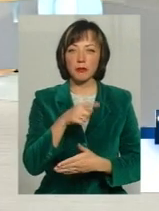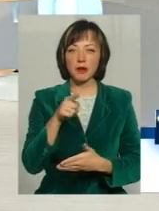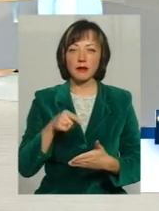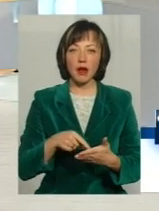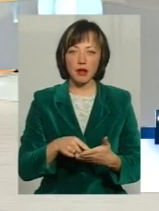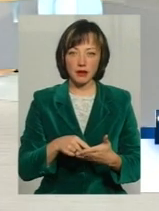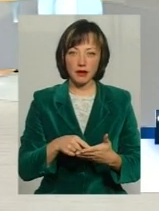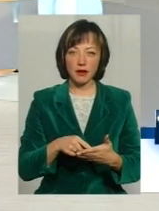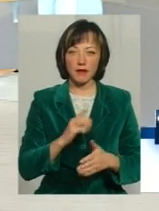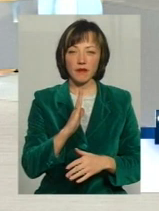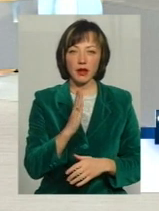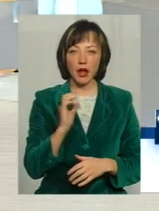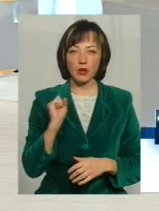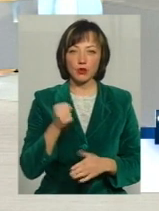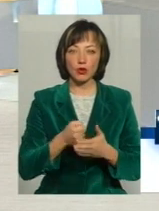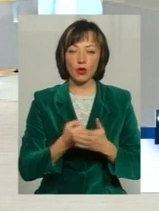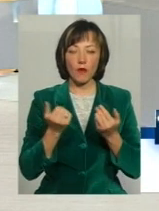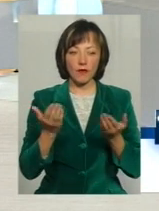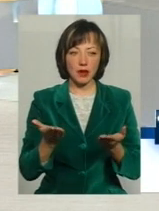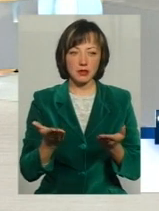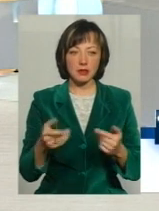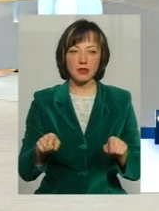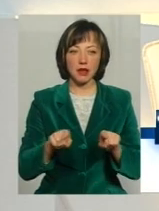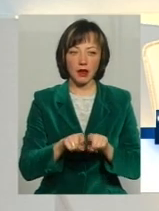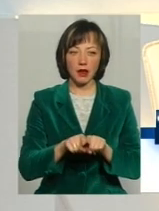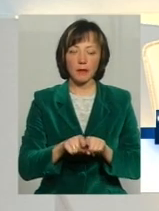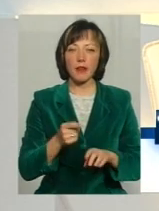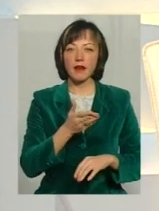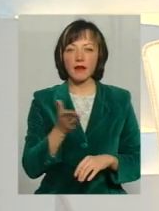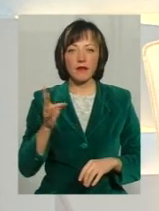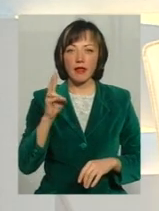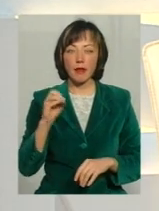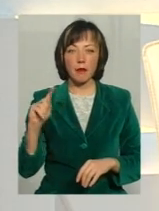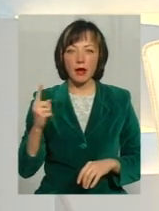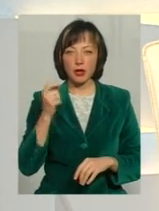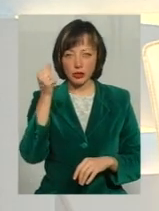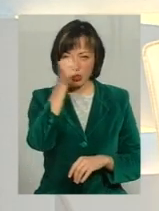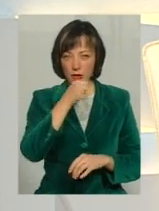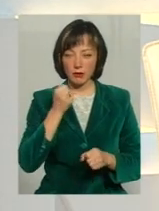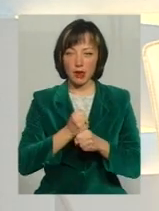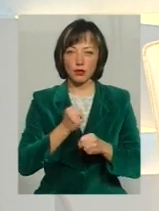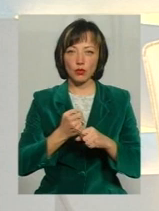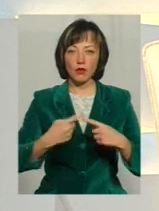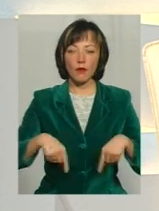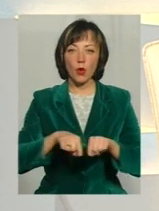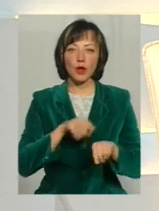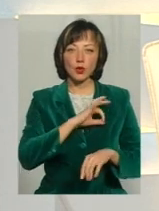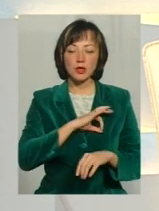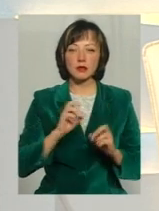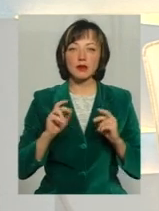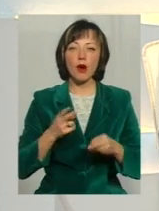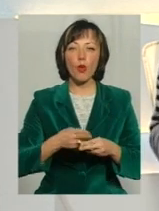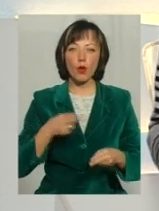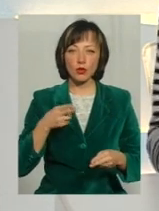Вікторе Анатолійовичу, до вас таке Ви вже не перший рік працюєте в органах юстиції Наскільки гостро